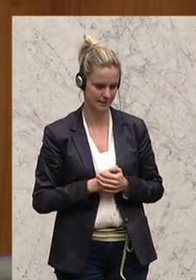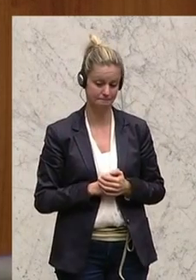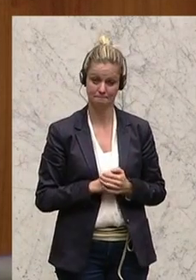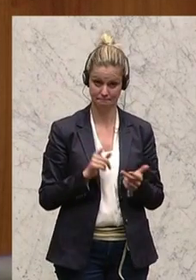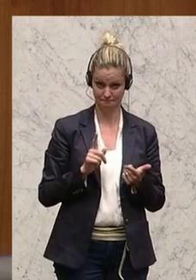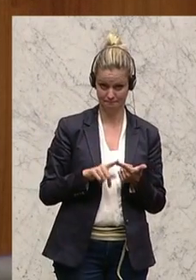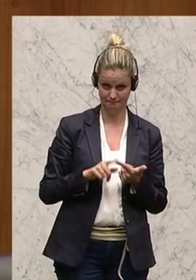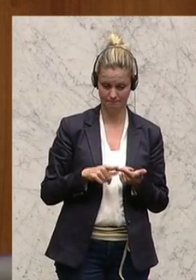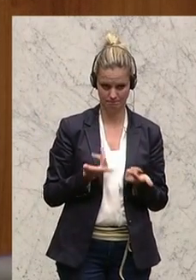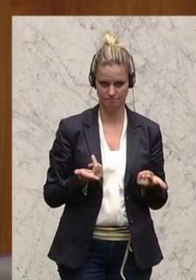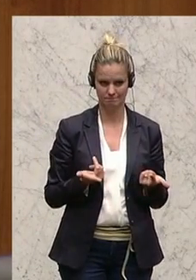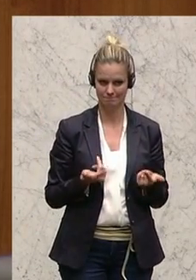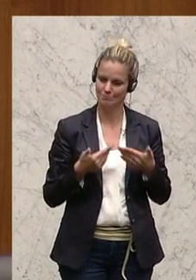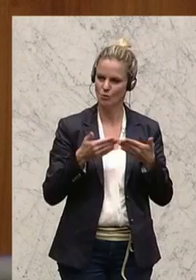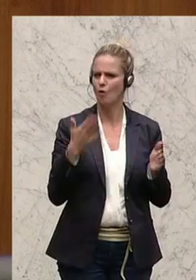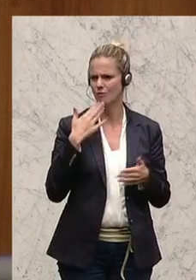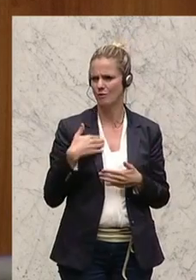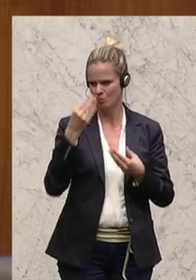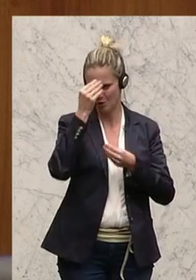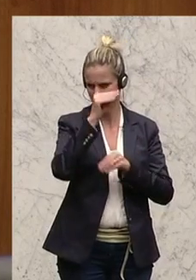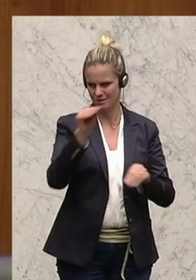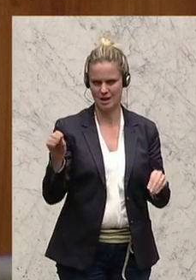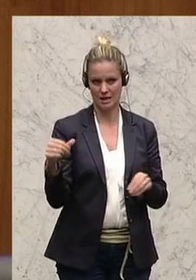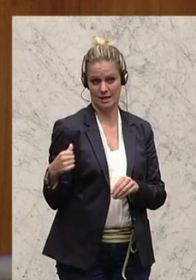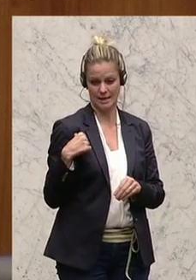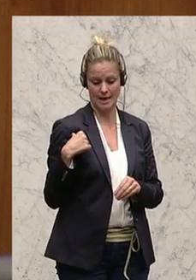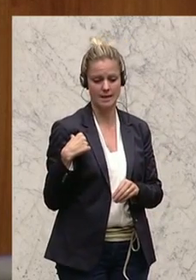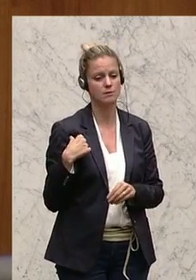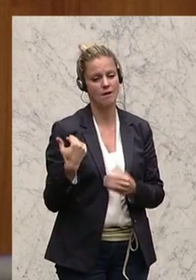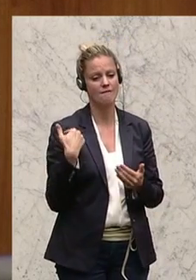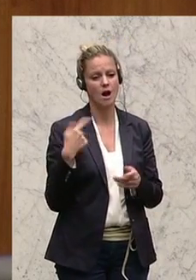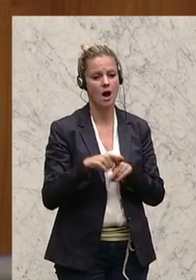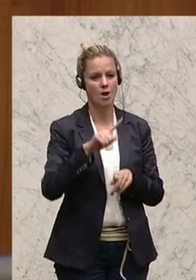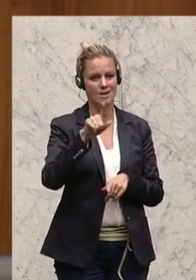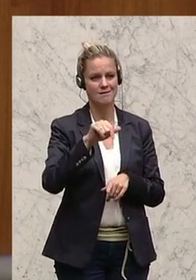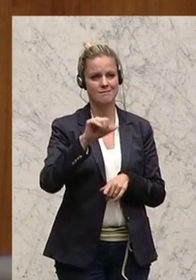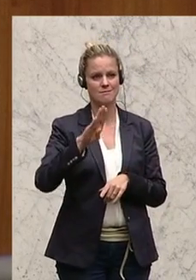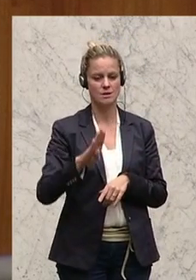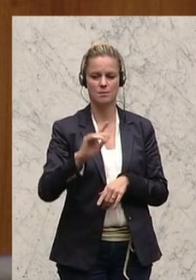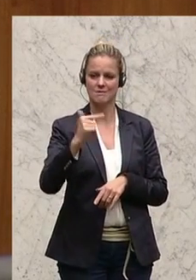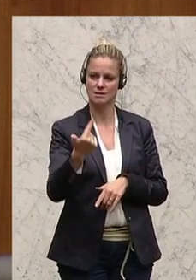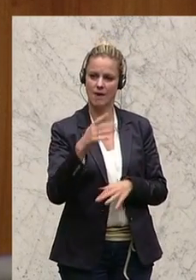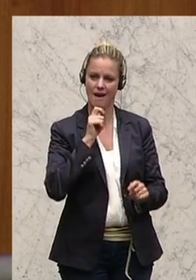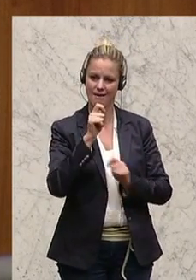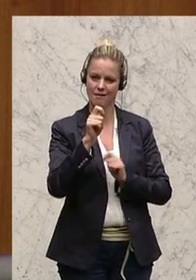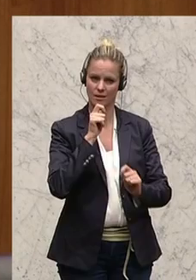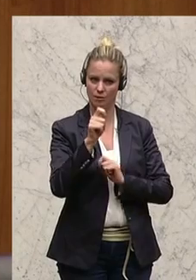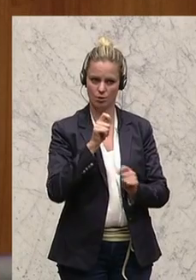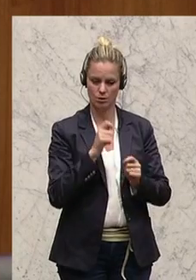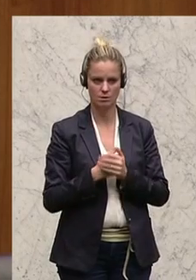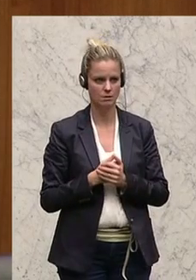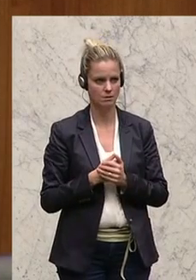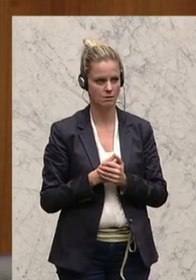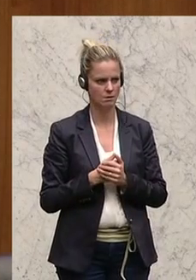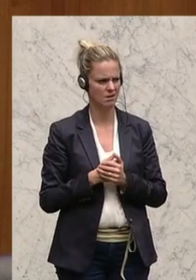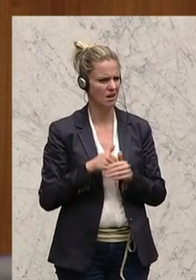zweite Punkt ist, ich sage in aller Offenheit und habe das gestern auch in dem ZIB2-Interview gesagt, Das hat überhaupt nichts mit der